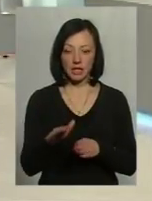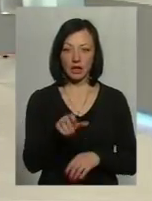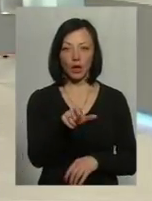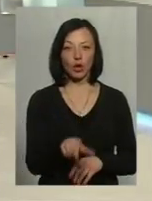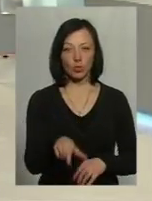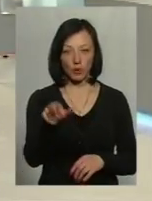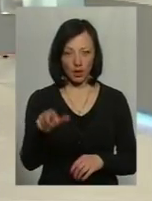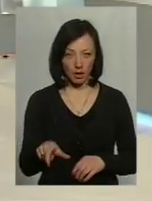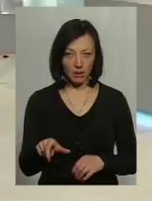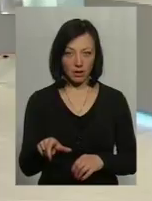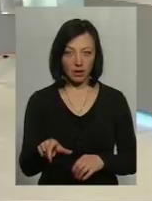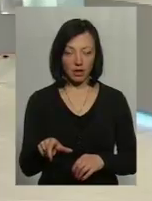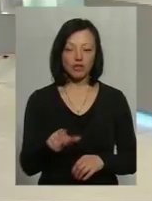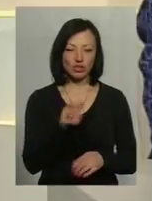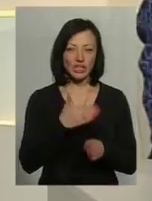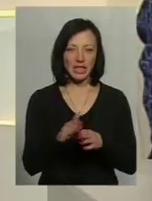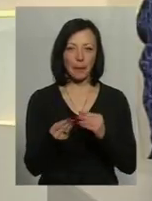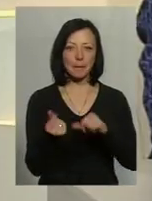людей, частина підприємців